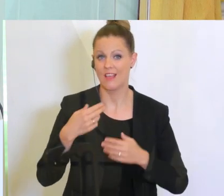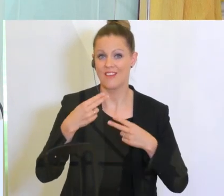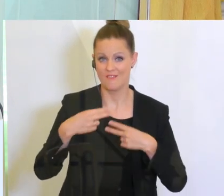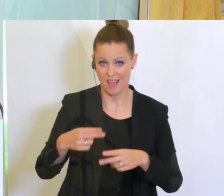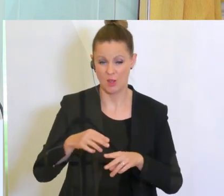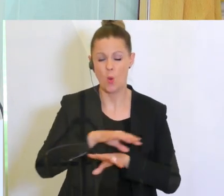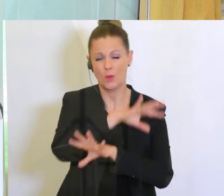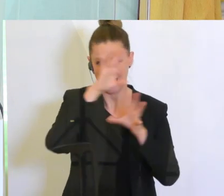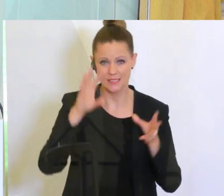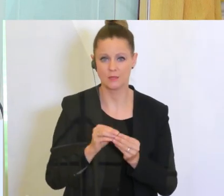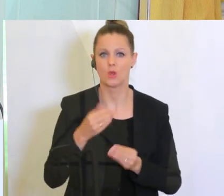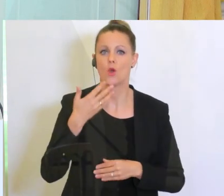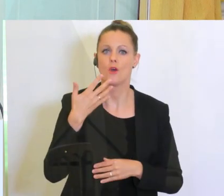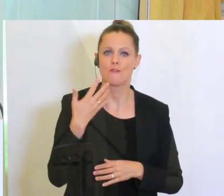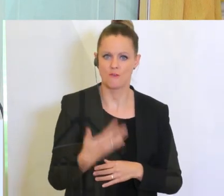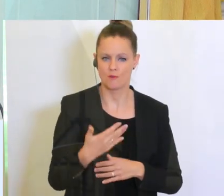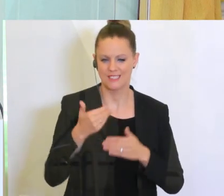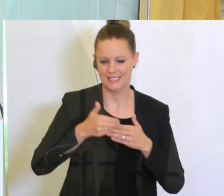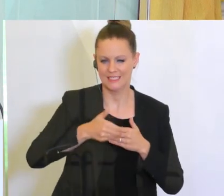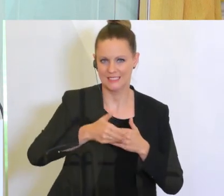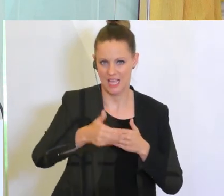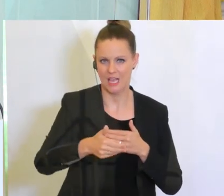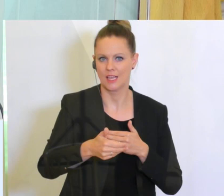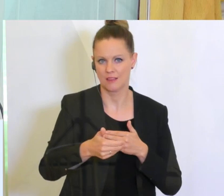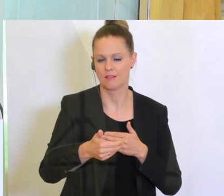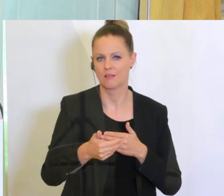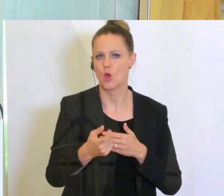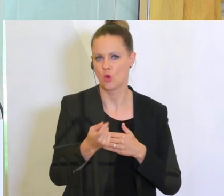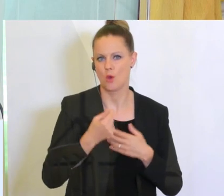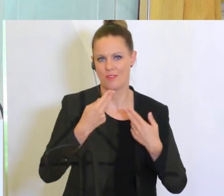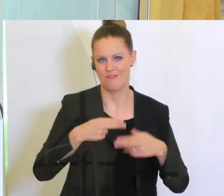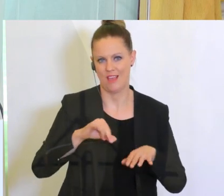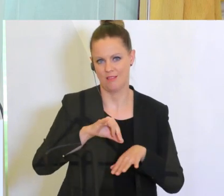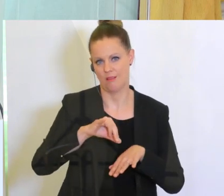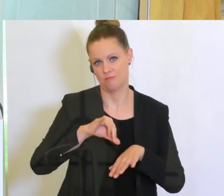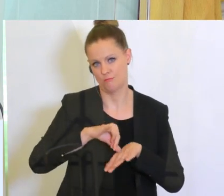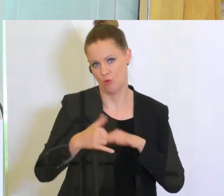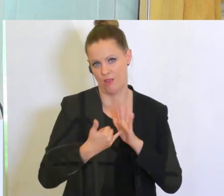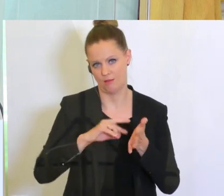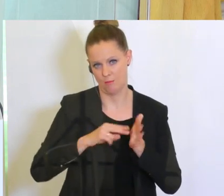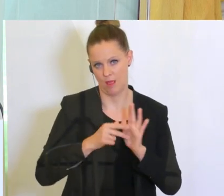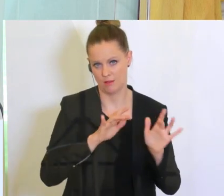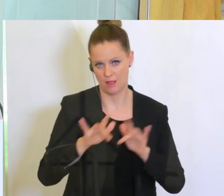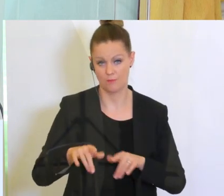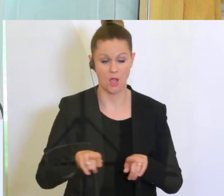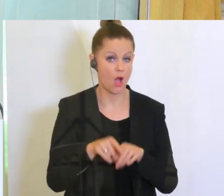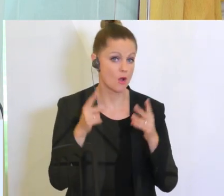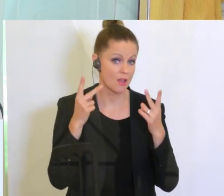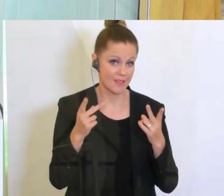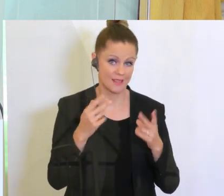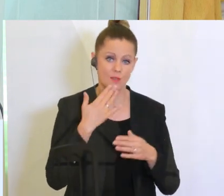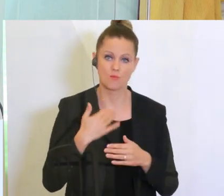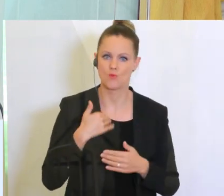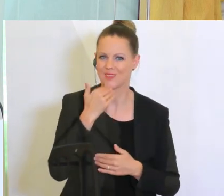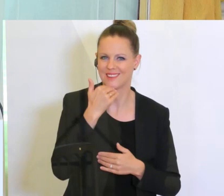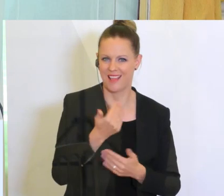Serienfolgen der beliebten Serien sozusagen weitergeplant werden können. Und wichtig ist auch, und auch dafür möchte ich